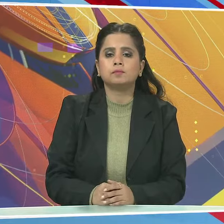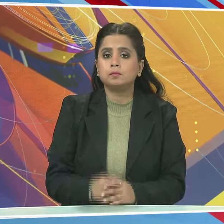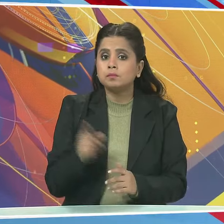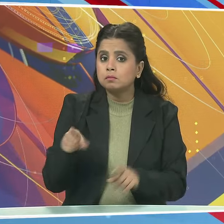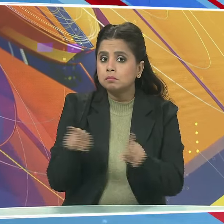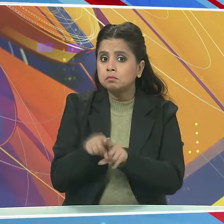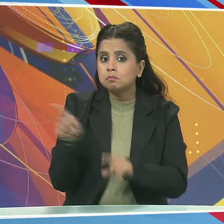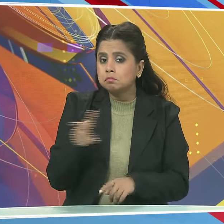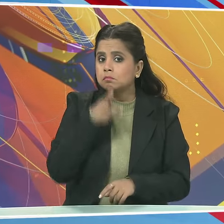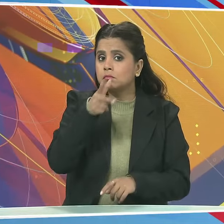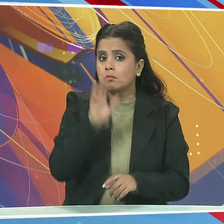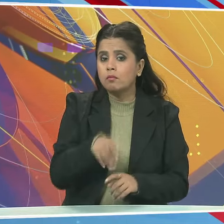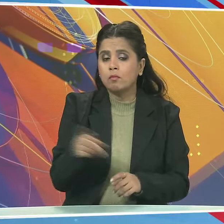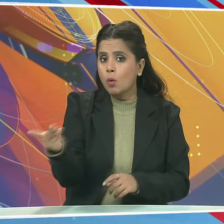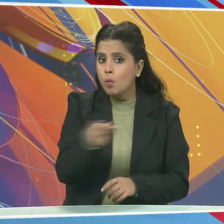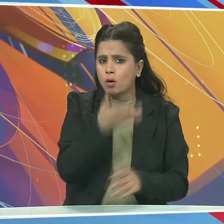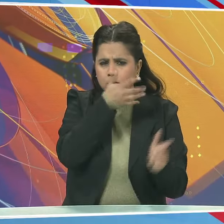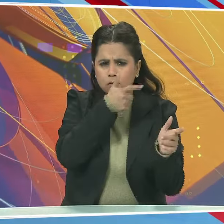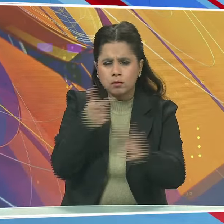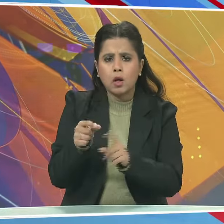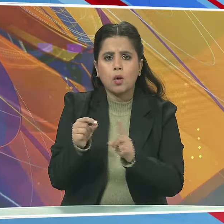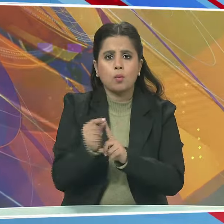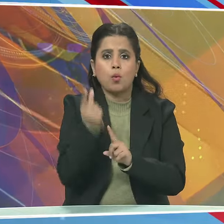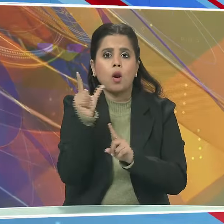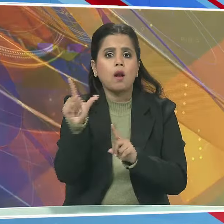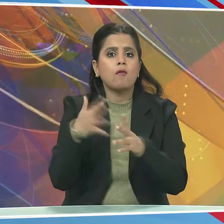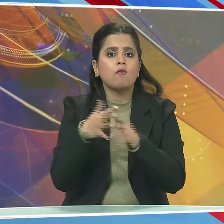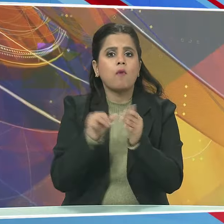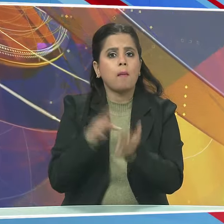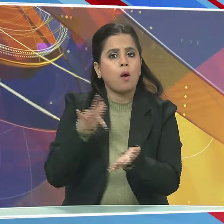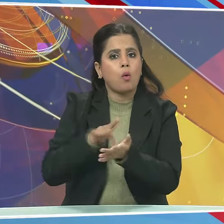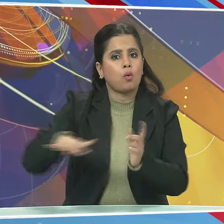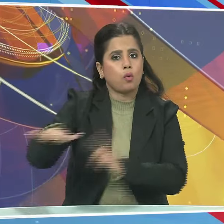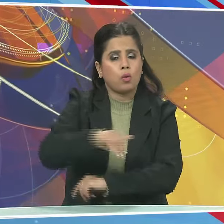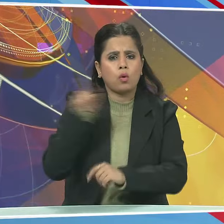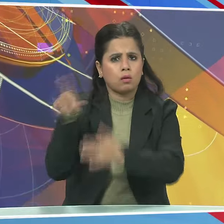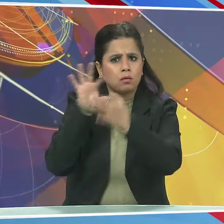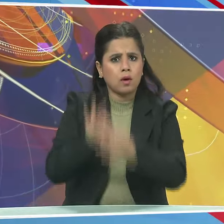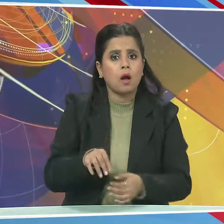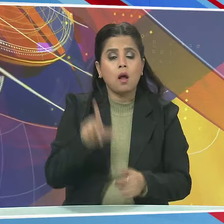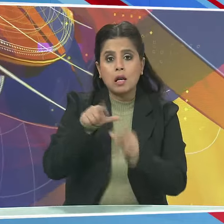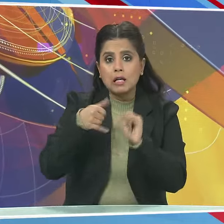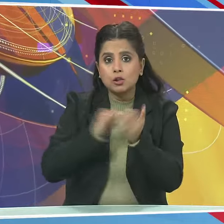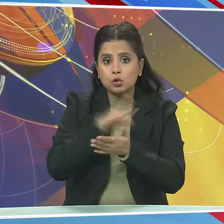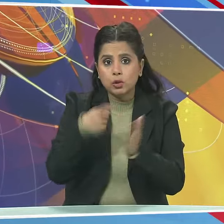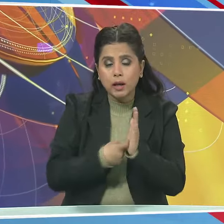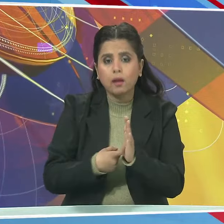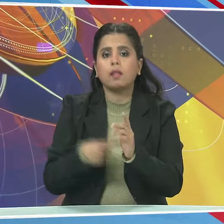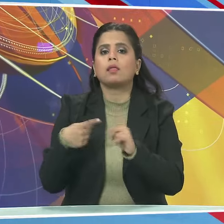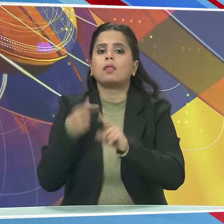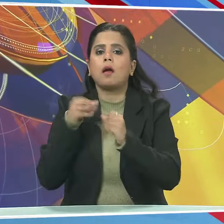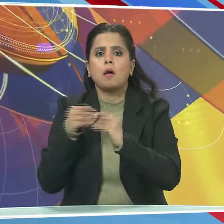साथ ही बताया कि दोनों आतंकि पुलबामा जिलेके हैं और उनका संबंद लशकरे तैबा से है